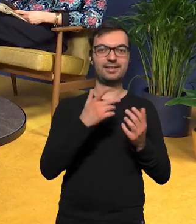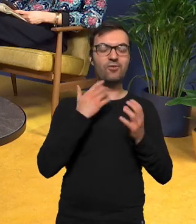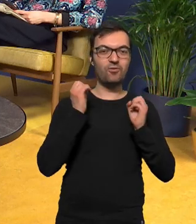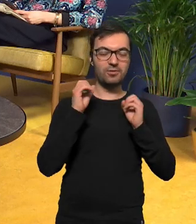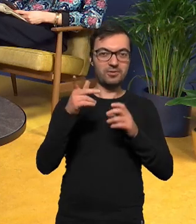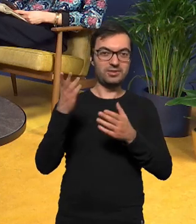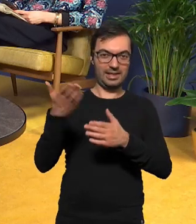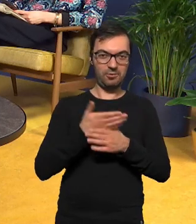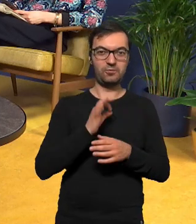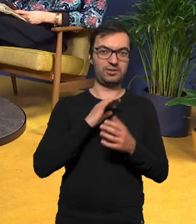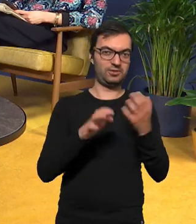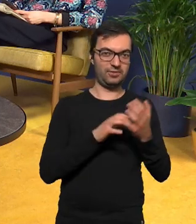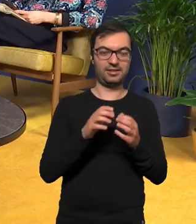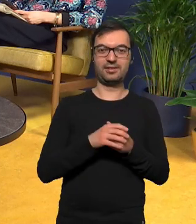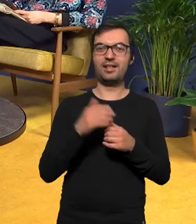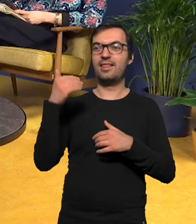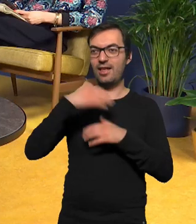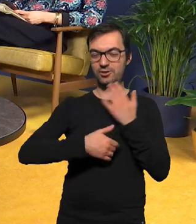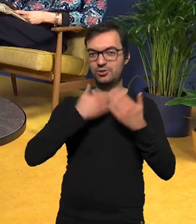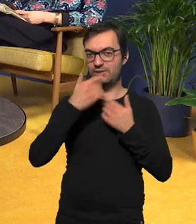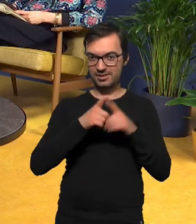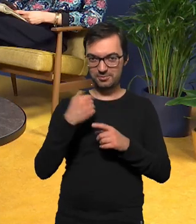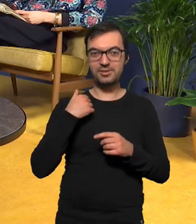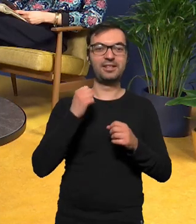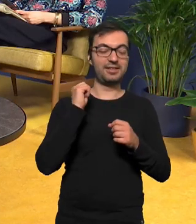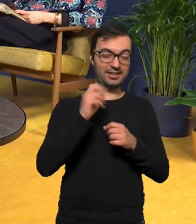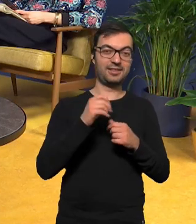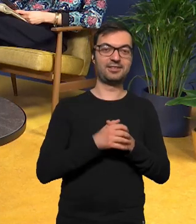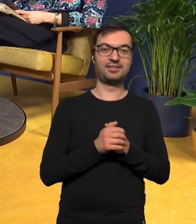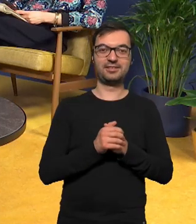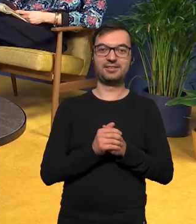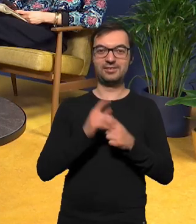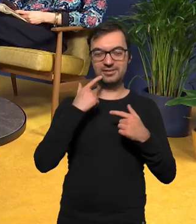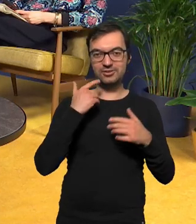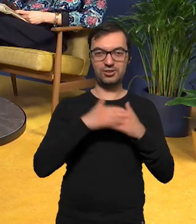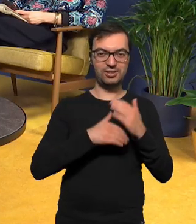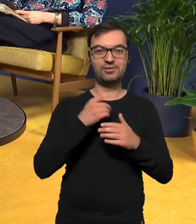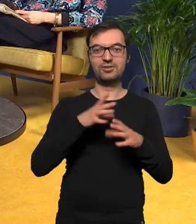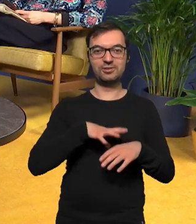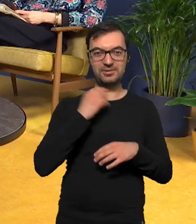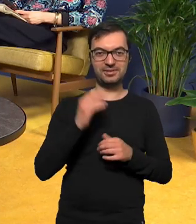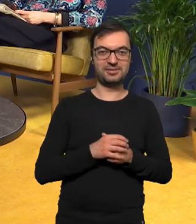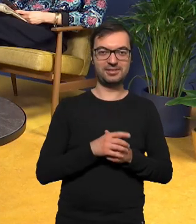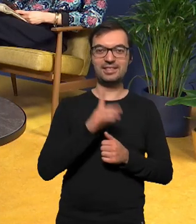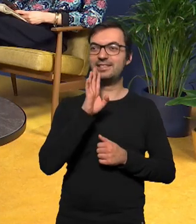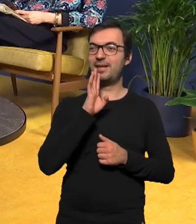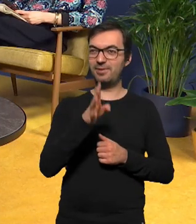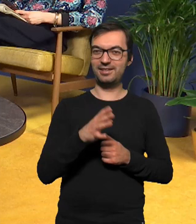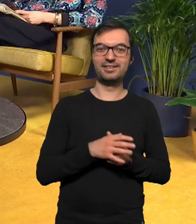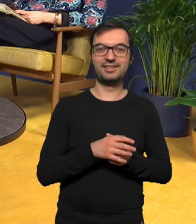intymnego świata piękna i życzenia były też na zakończenie tak szczęśliwych świąt a z Ameryki? no